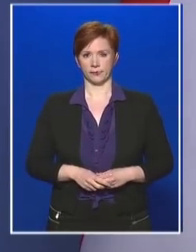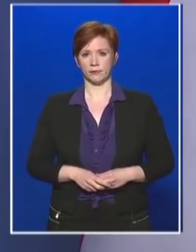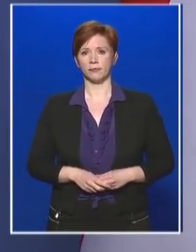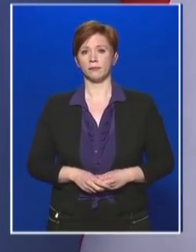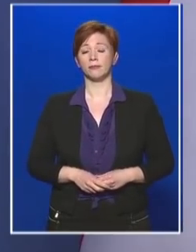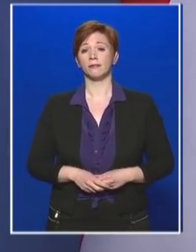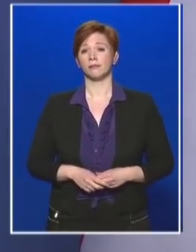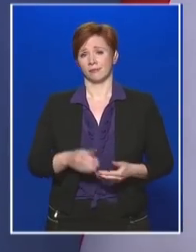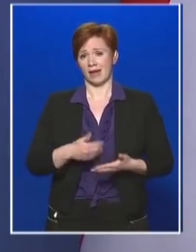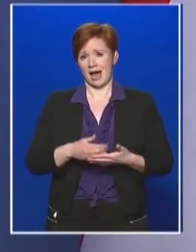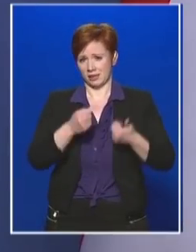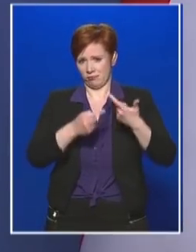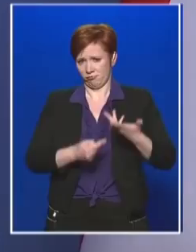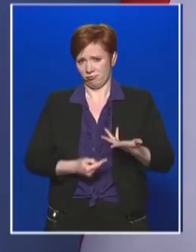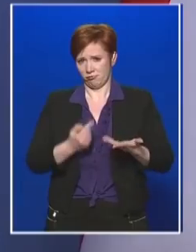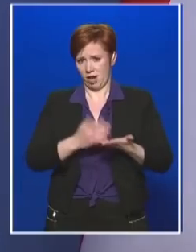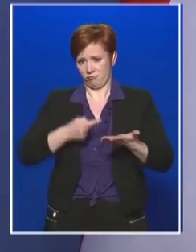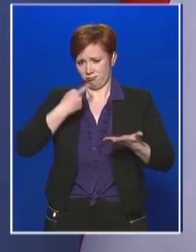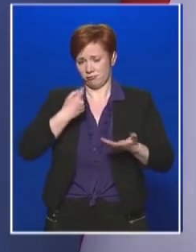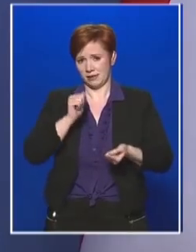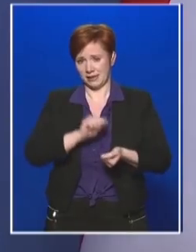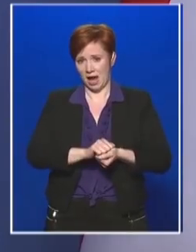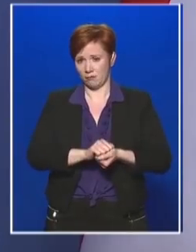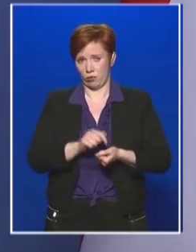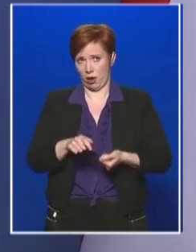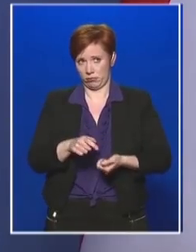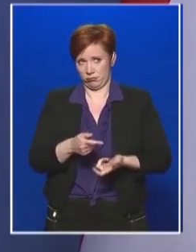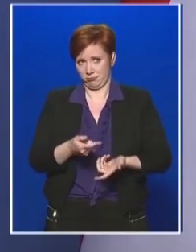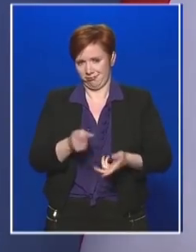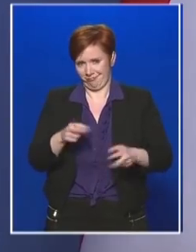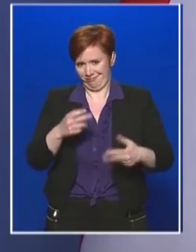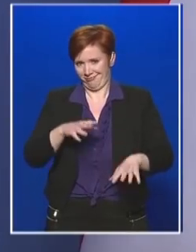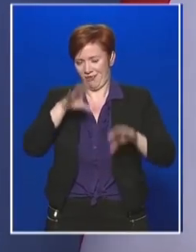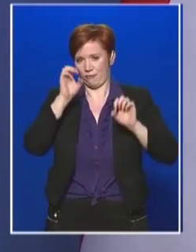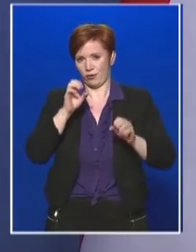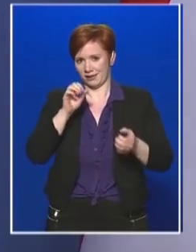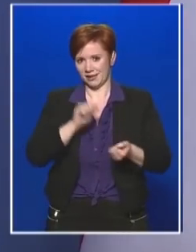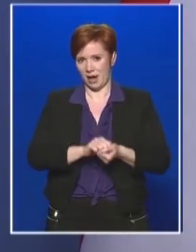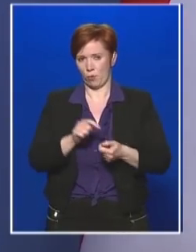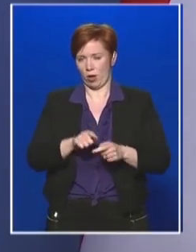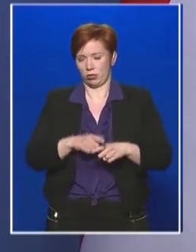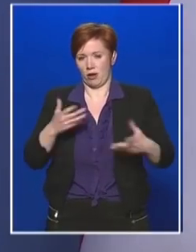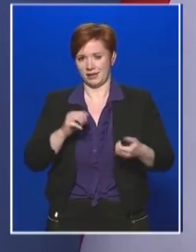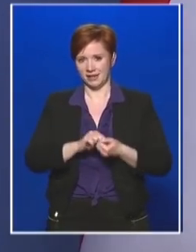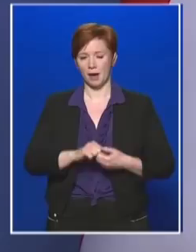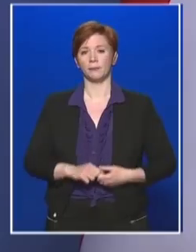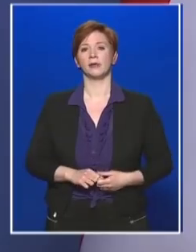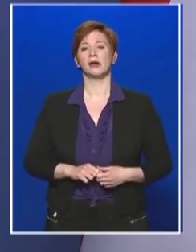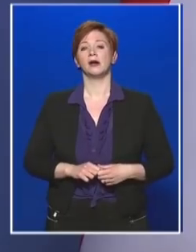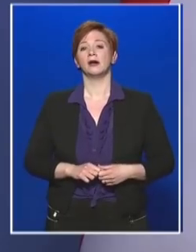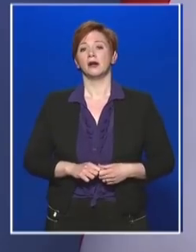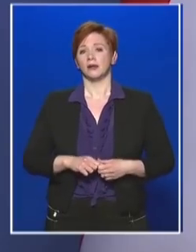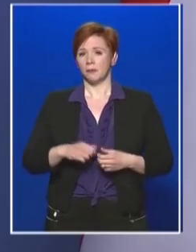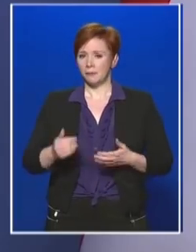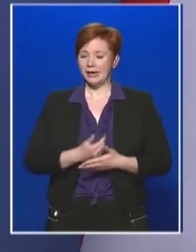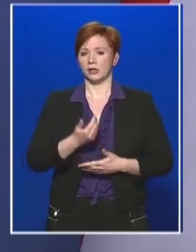a számok, amelyek olyan óriási számok, hogy szinte felfoghatatlanok, mégis úgy gondoljuk, hogy ahhoz az